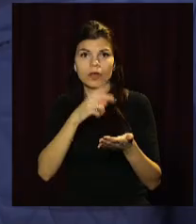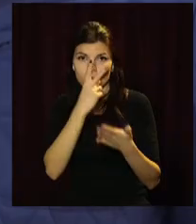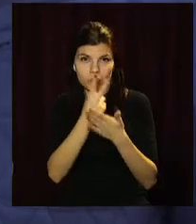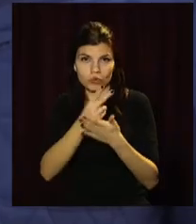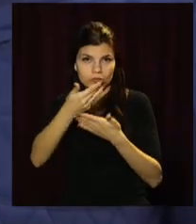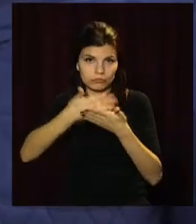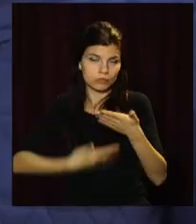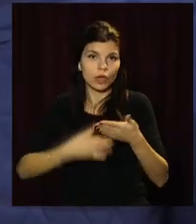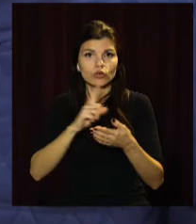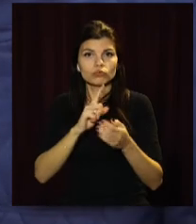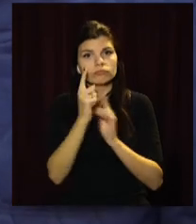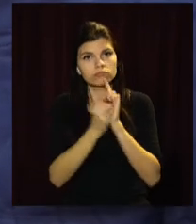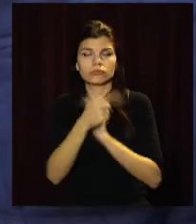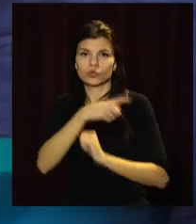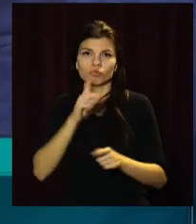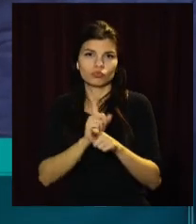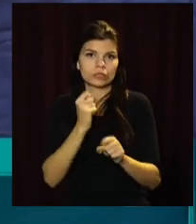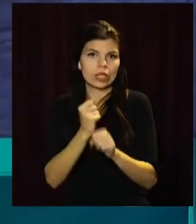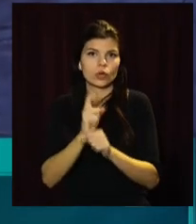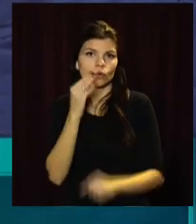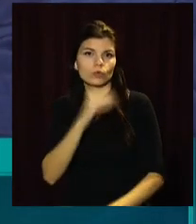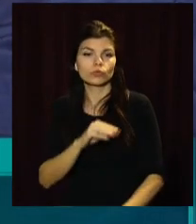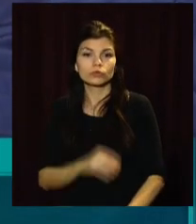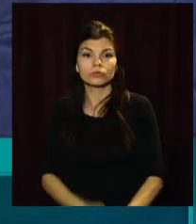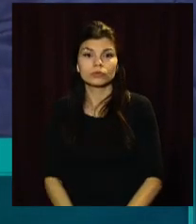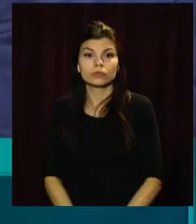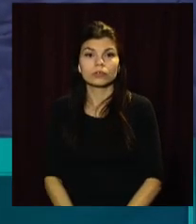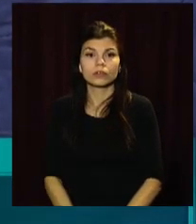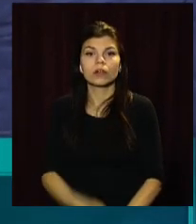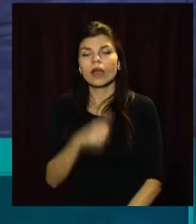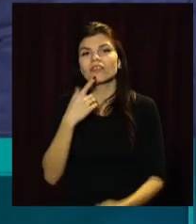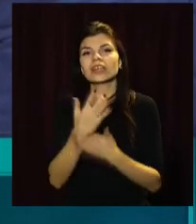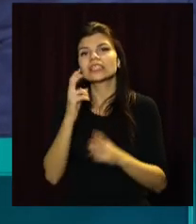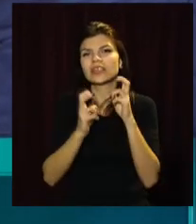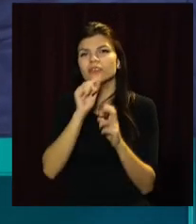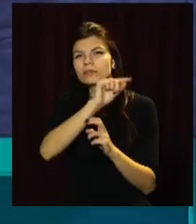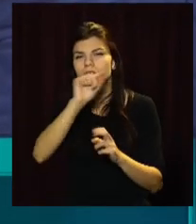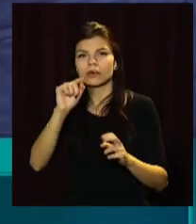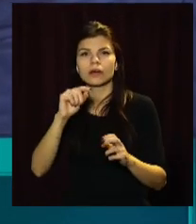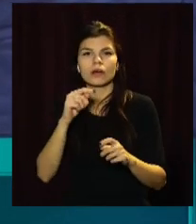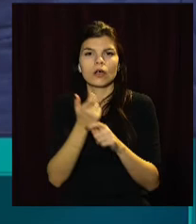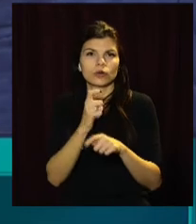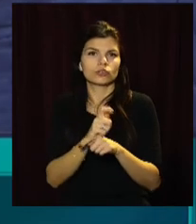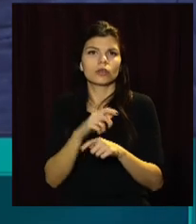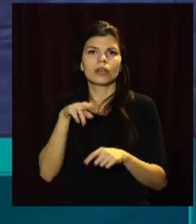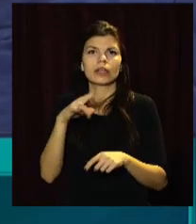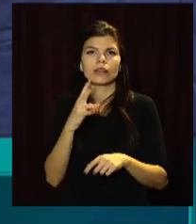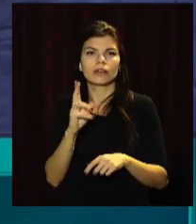місті. Основний упор ми будемо робити на аглофабрику, на доміниці, яка львівна доля ДМК дає